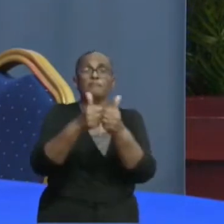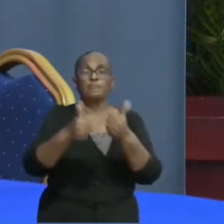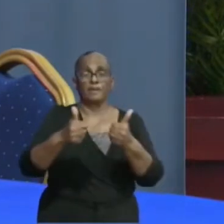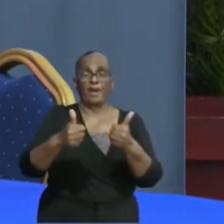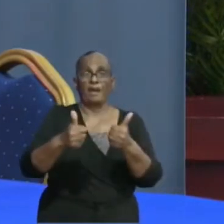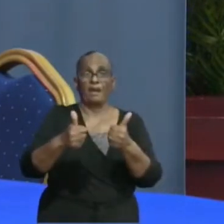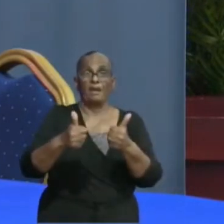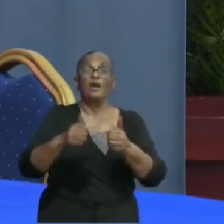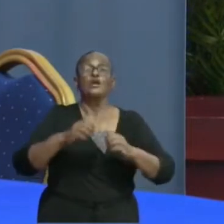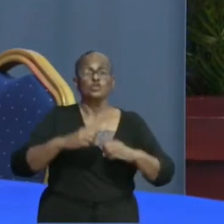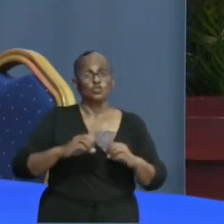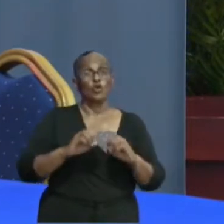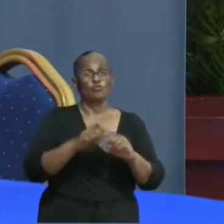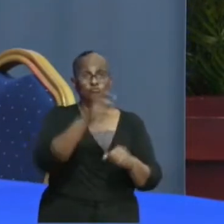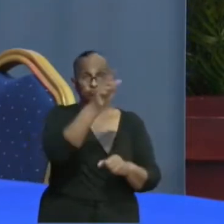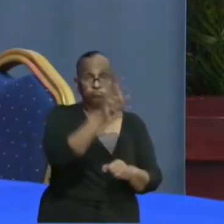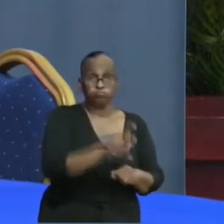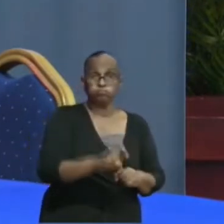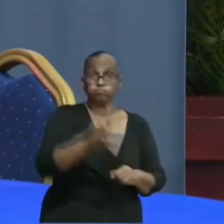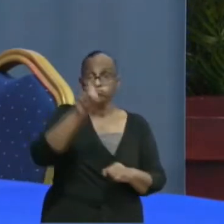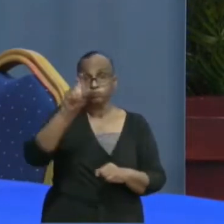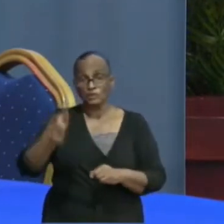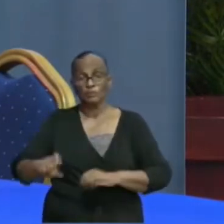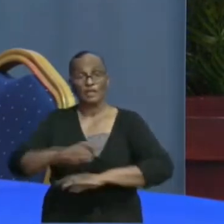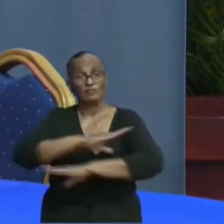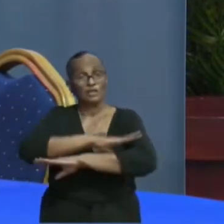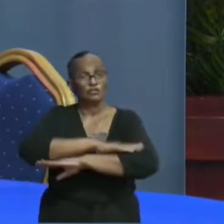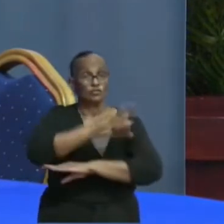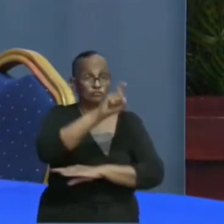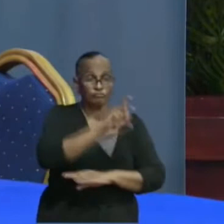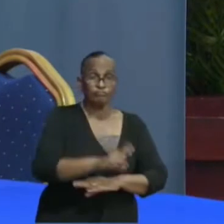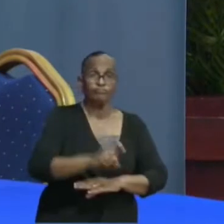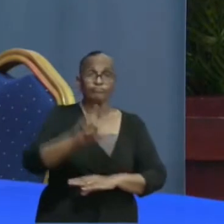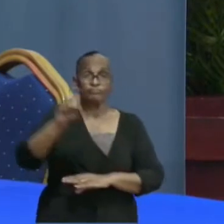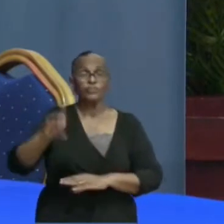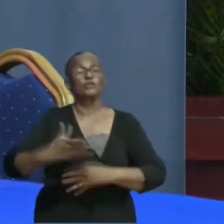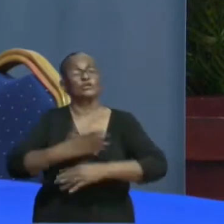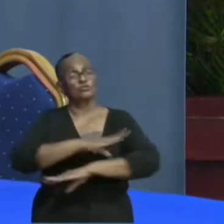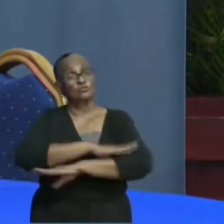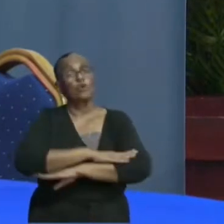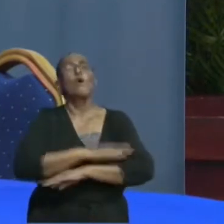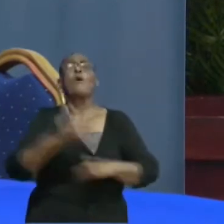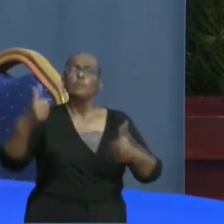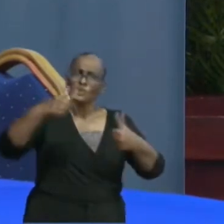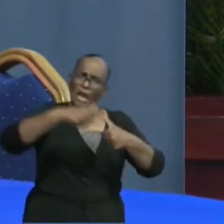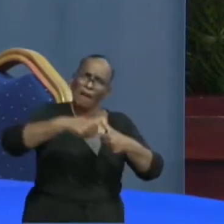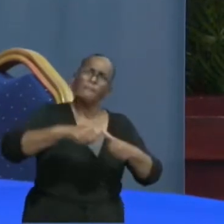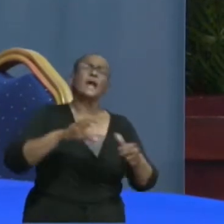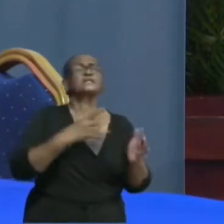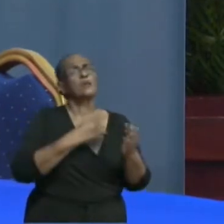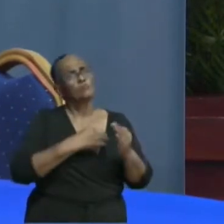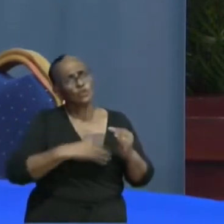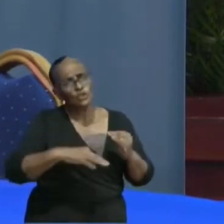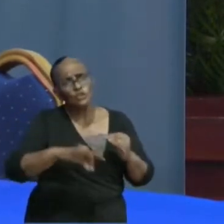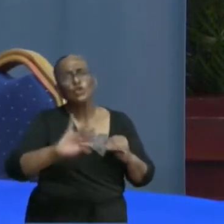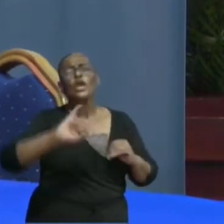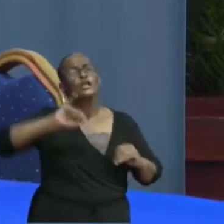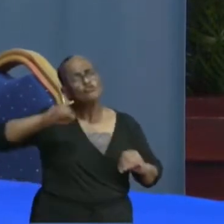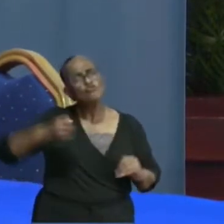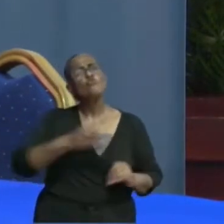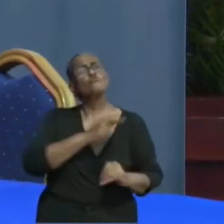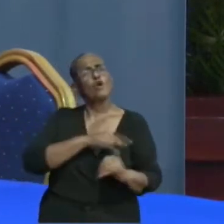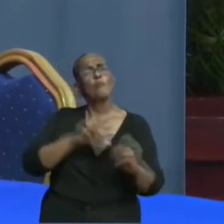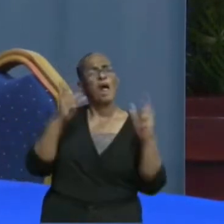dus met het openen van de scholen. Dr. Christina gaf het al aan, we gaan ons moeten aanpassen, we gaan terug moeten gaan naar het